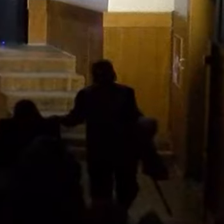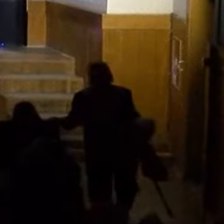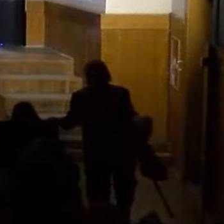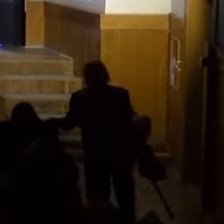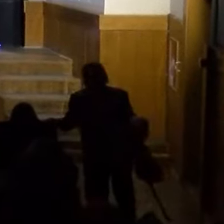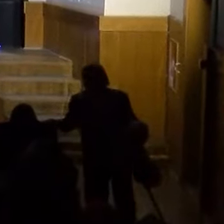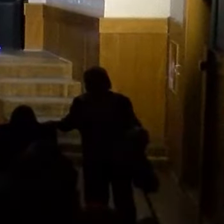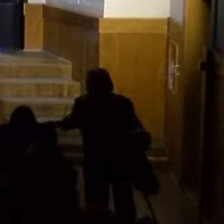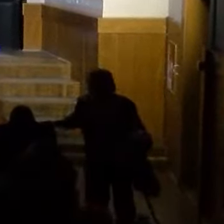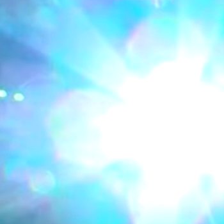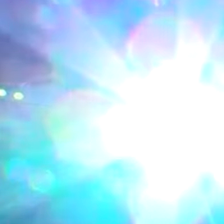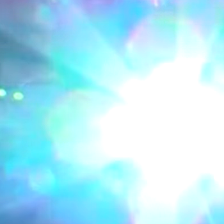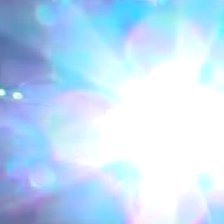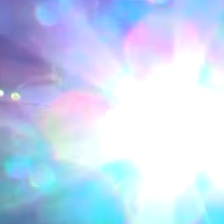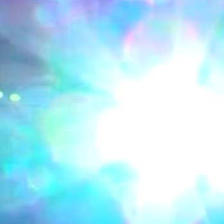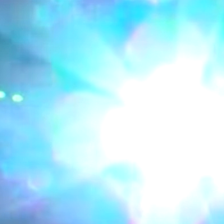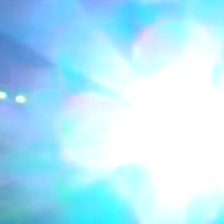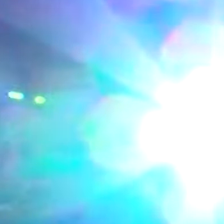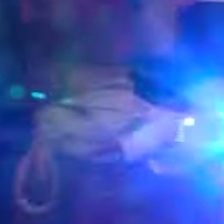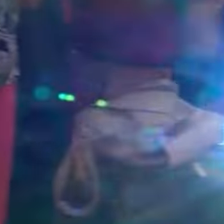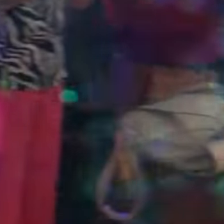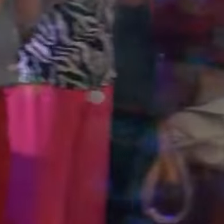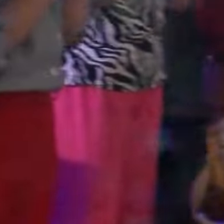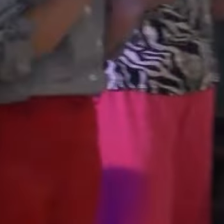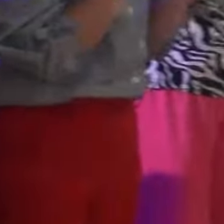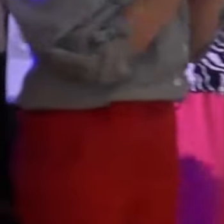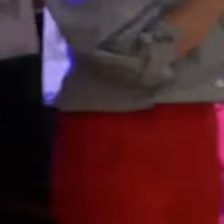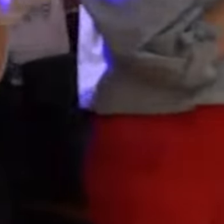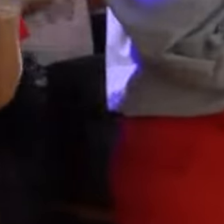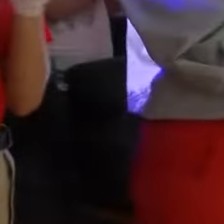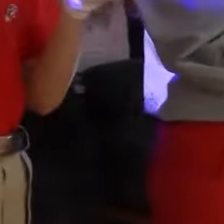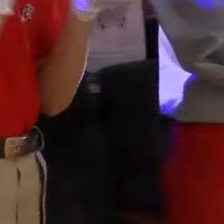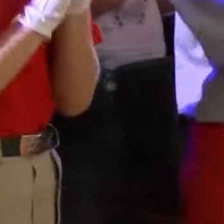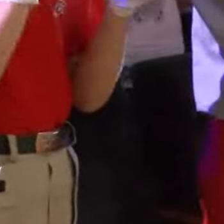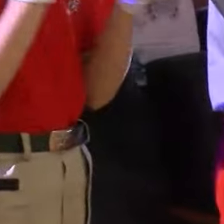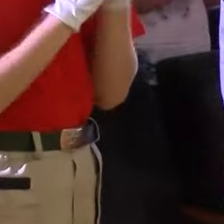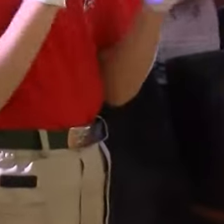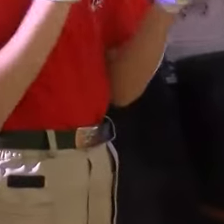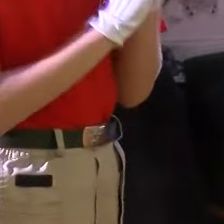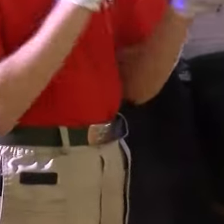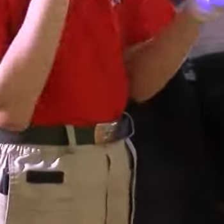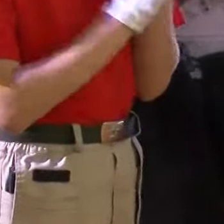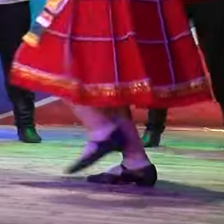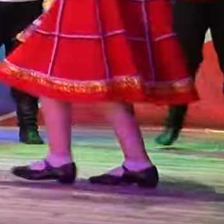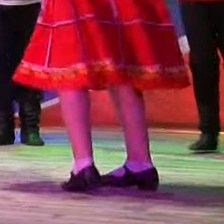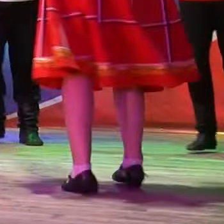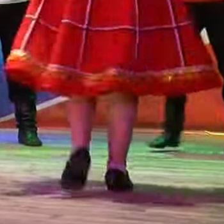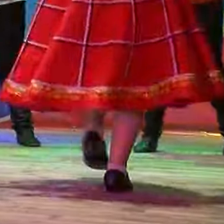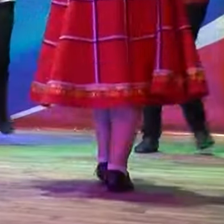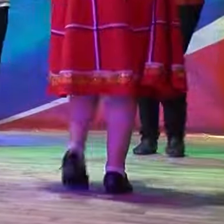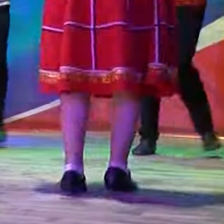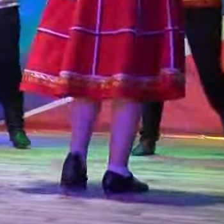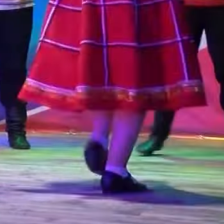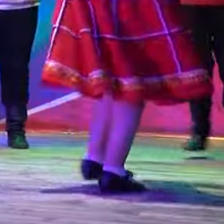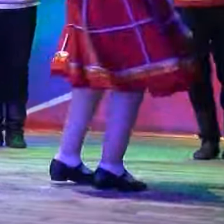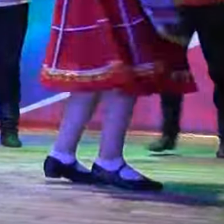Сплоченные, активные, трудолюбивые. Красненцы не останавливаются и уже принялись писать историю Нового года родного села